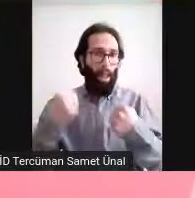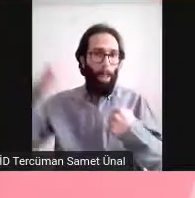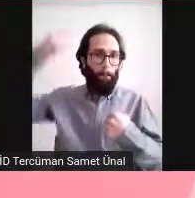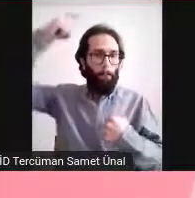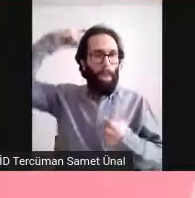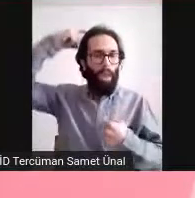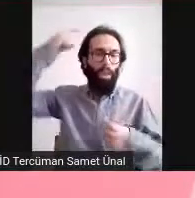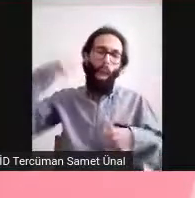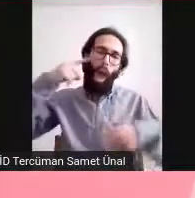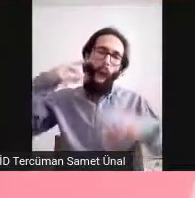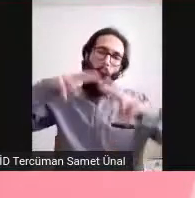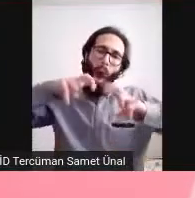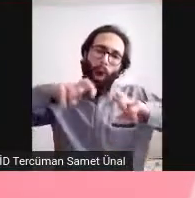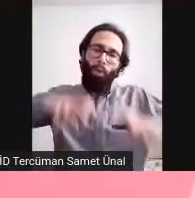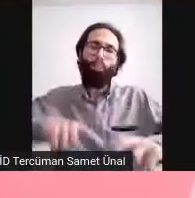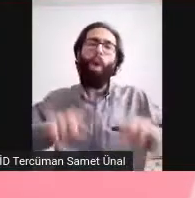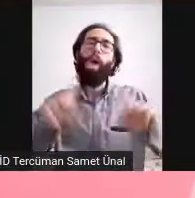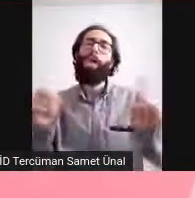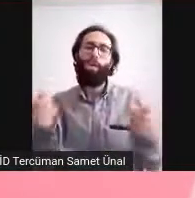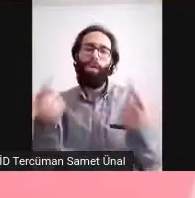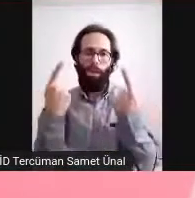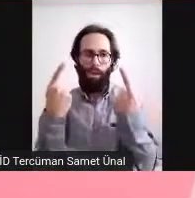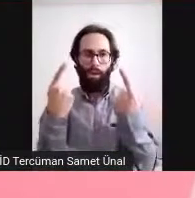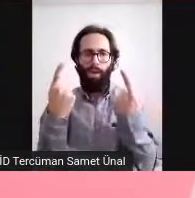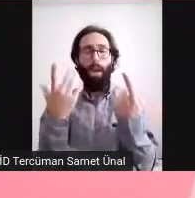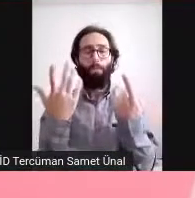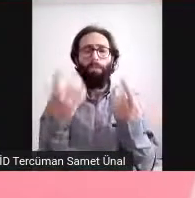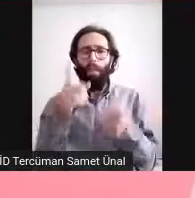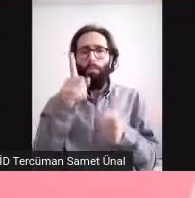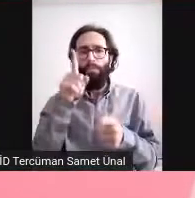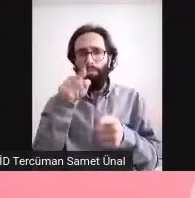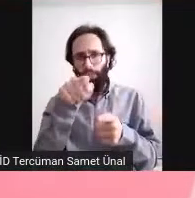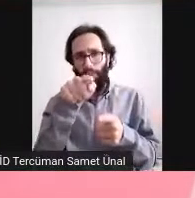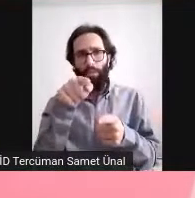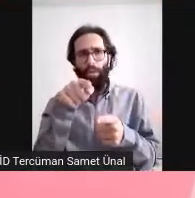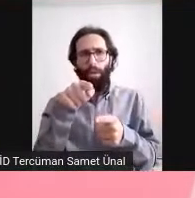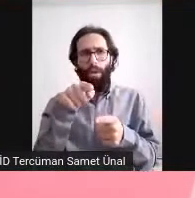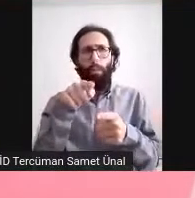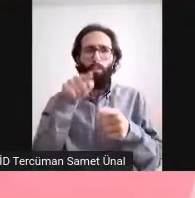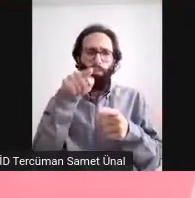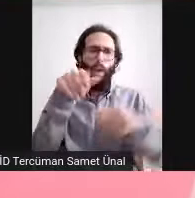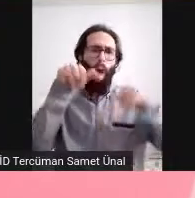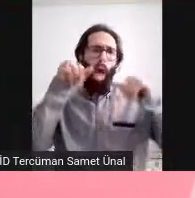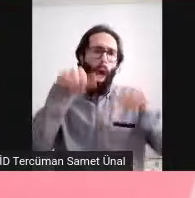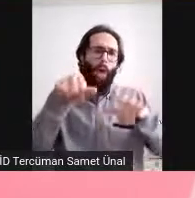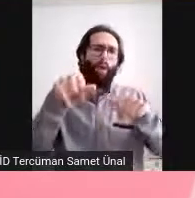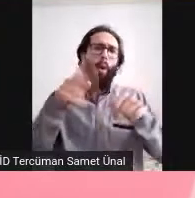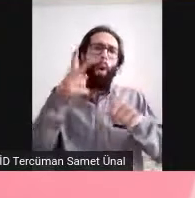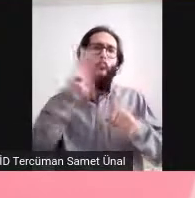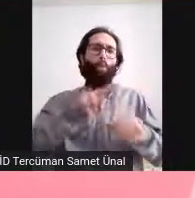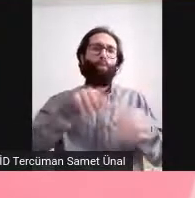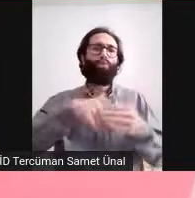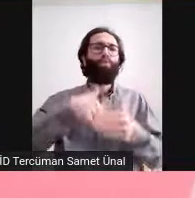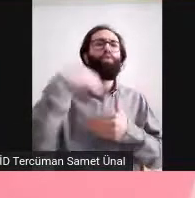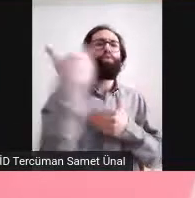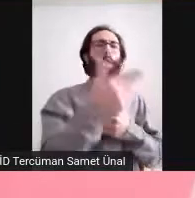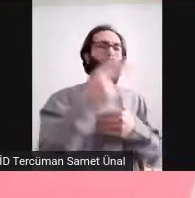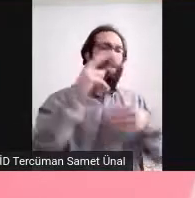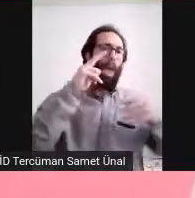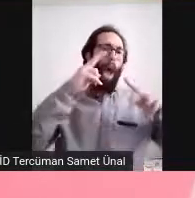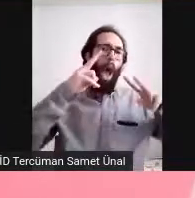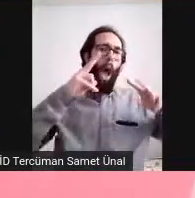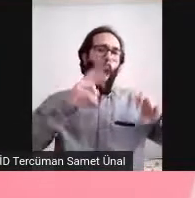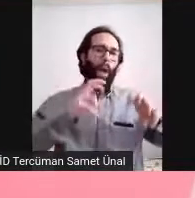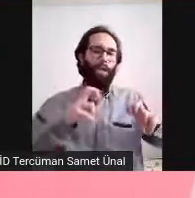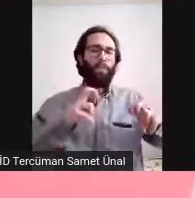modelleri var az önce de gördüğümüz gibi. Hayvan modellerinde de şimdi fare beyninde enfekte ettiği